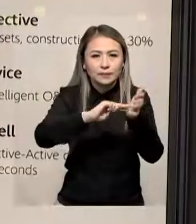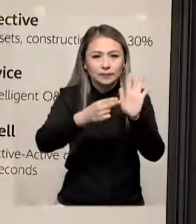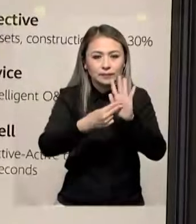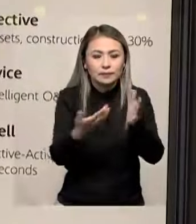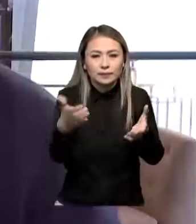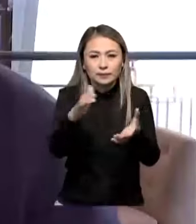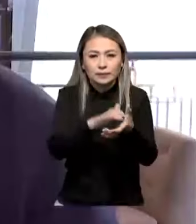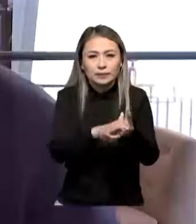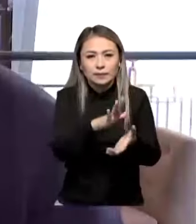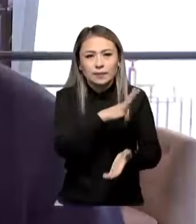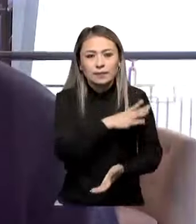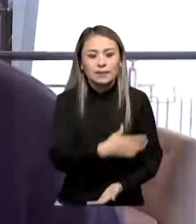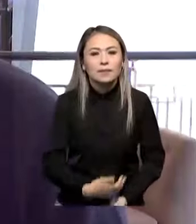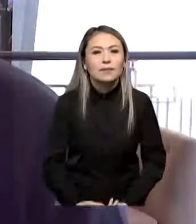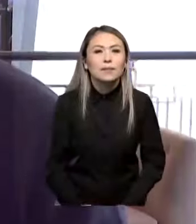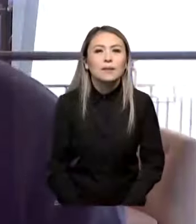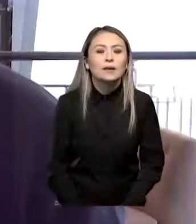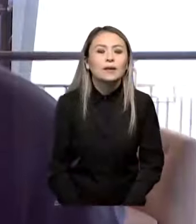таныстырды.